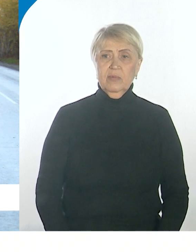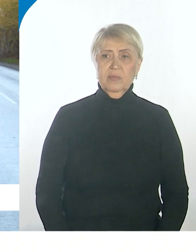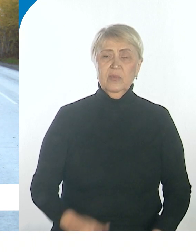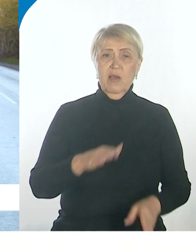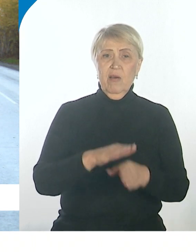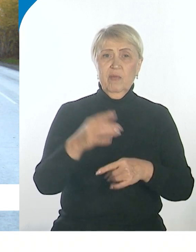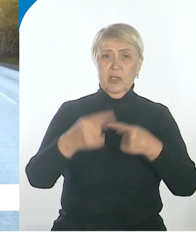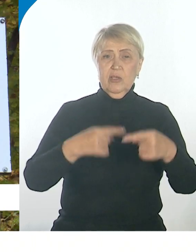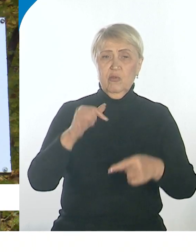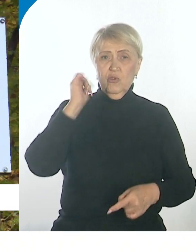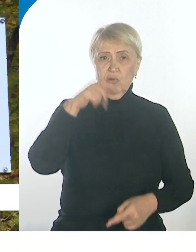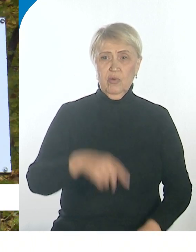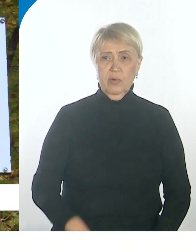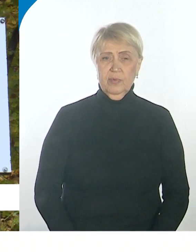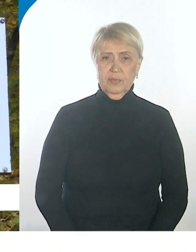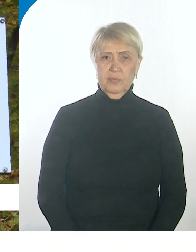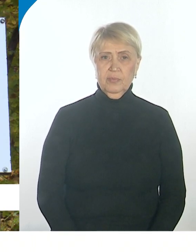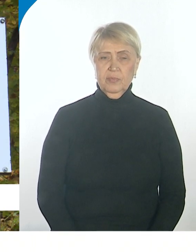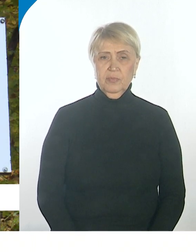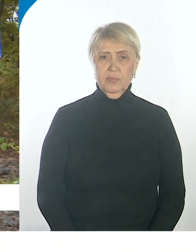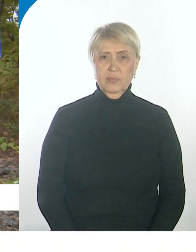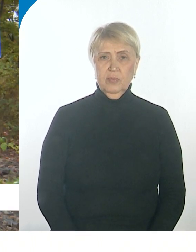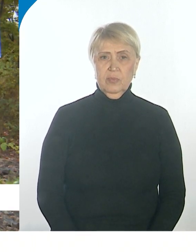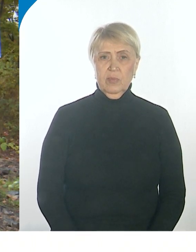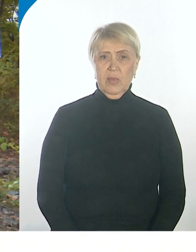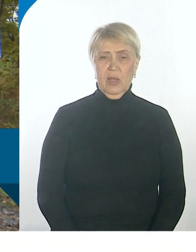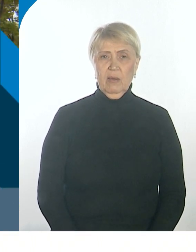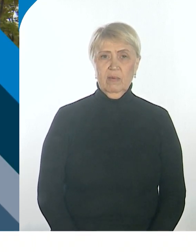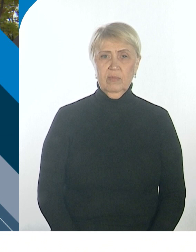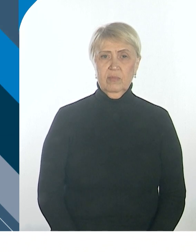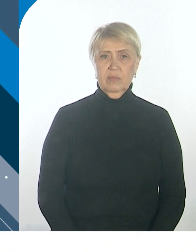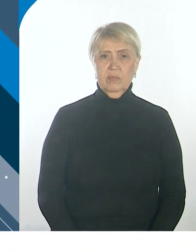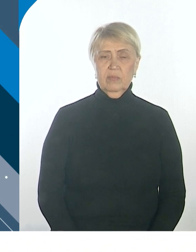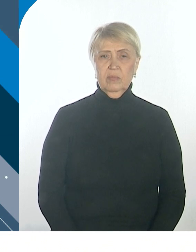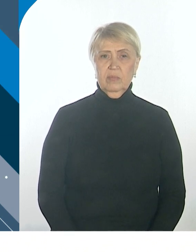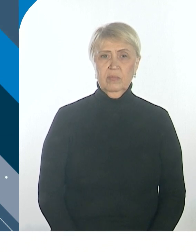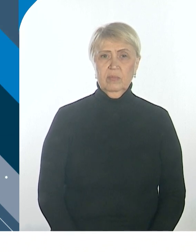следующего года, в текущем году. Наталья Чернышева, Степан Крокус. Смотри Хабаровск.